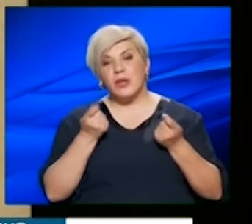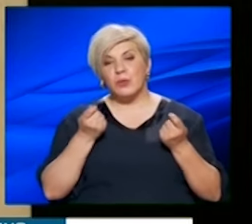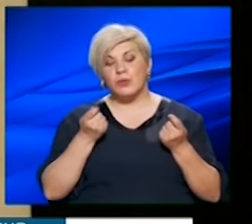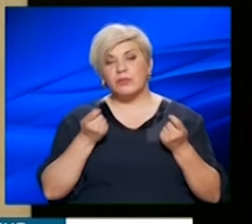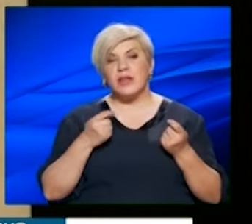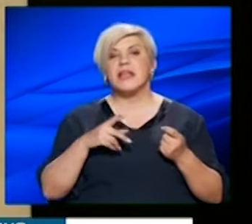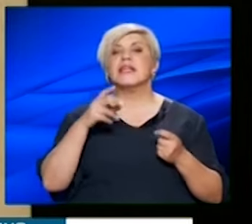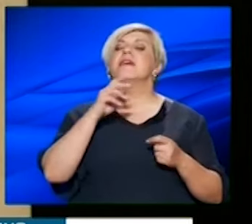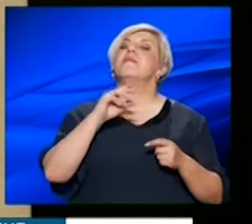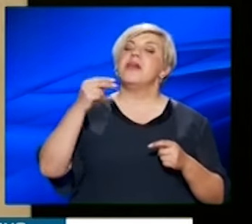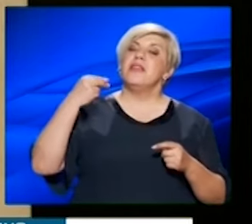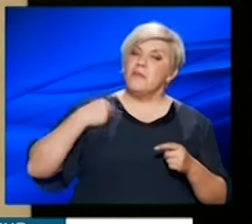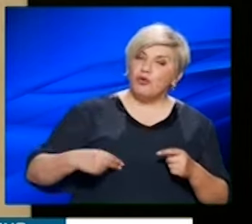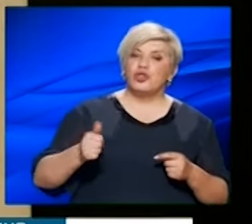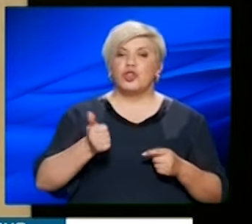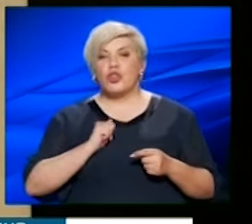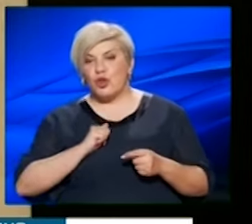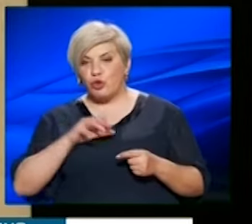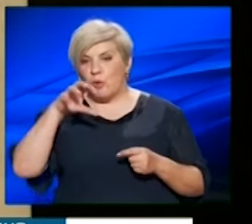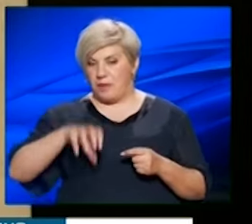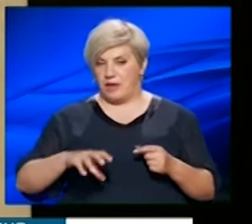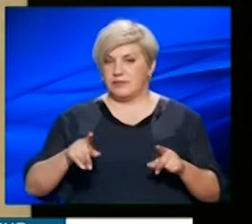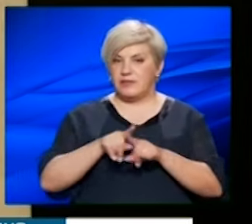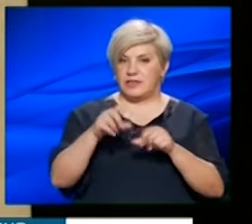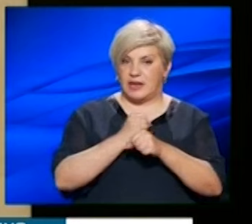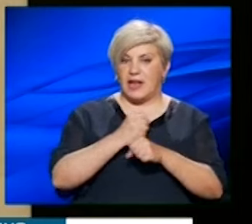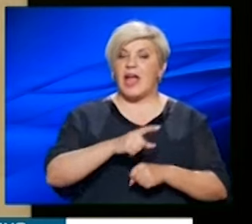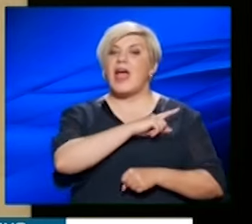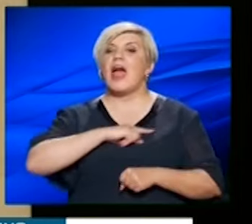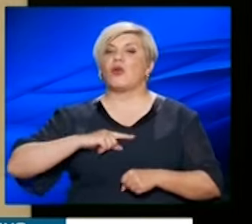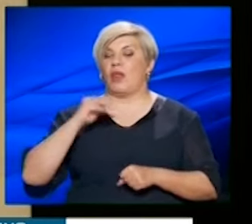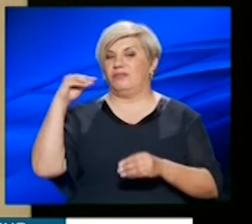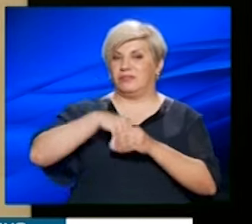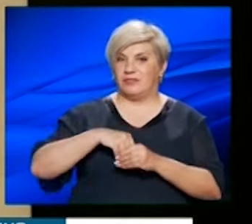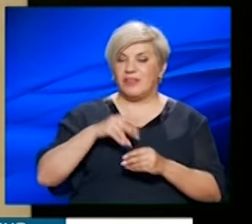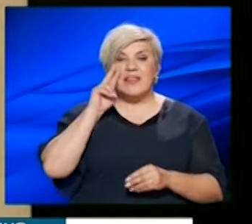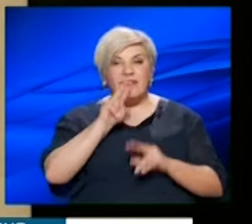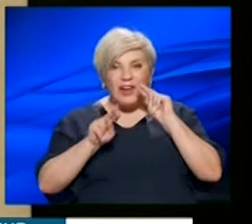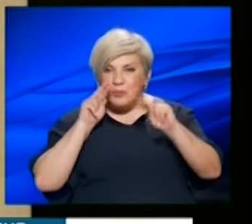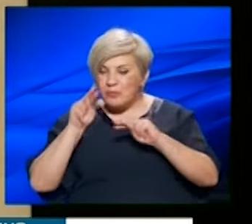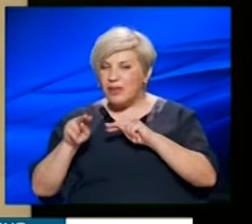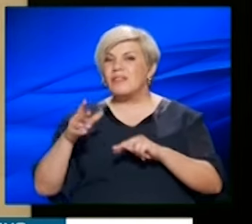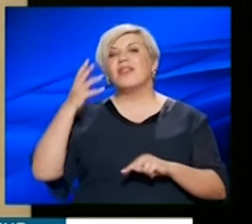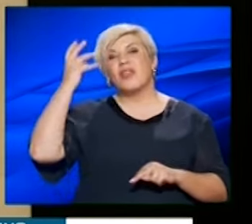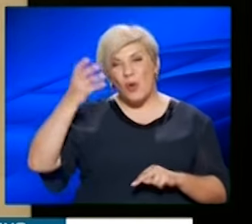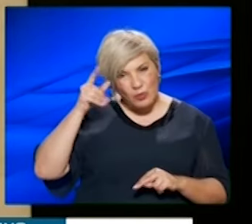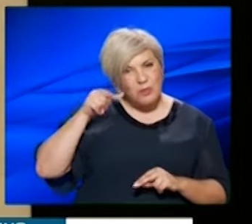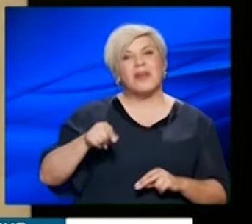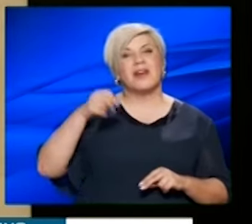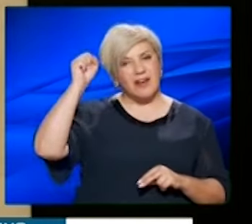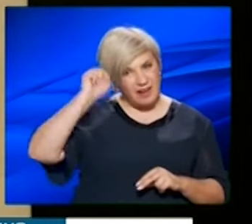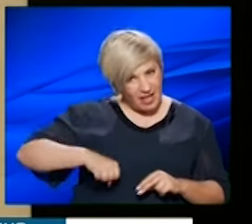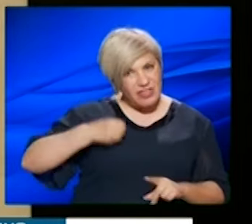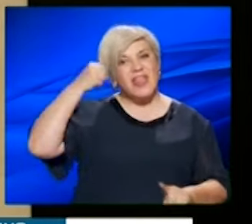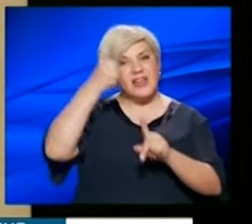μες δίτ και θα διαφωνήσουμε. Και θα διαφωνήσουμε, ναι, γιατί θα μπει δύο της εργολάβος. Και ξέρετε γιατί. Γιατί τα βλέπουμε, γιατί θεωρούμε ότι ναι